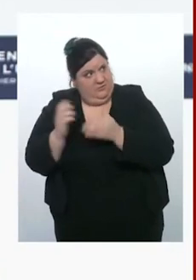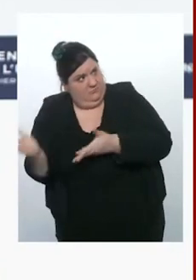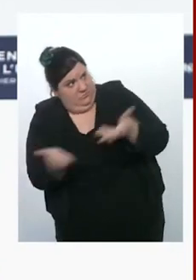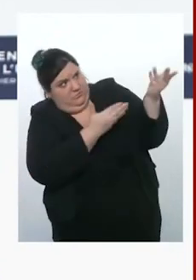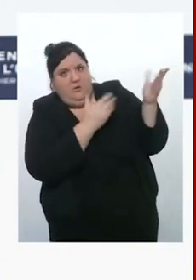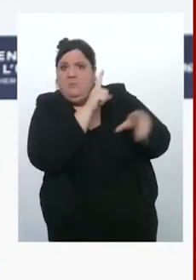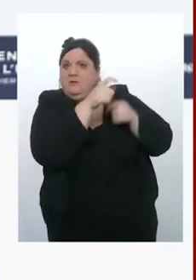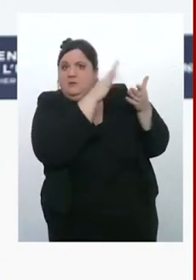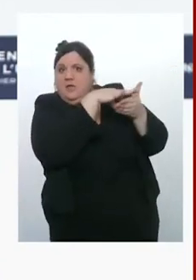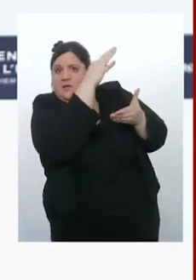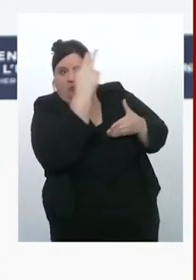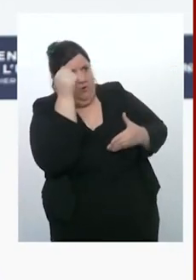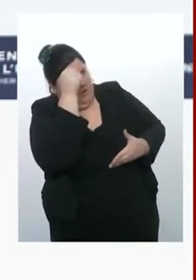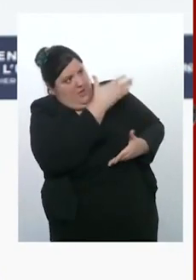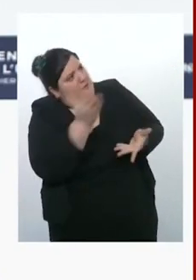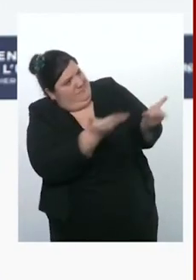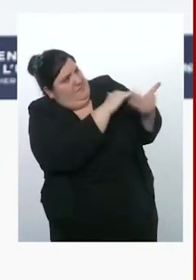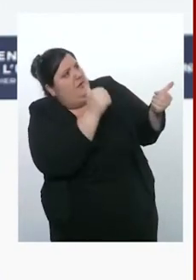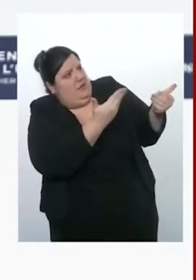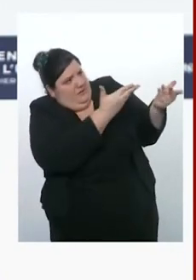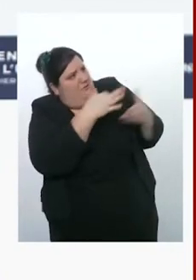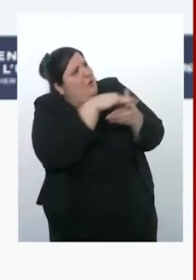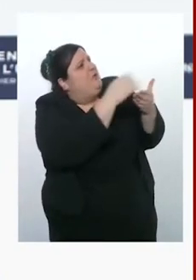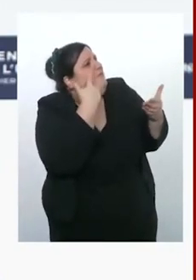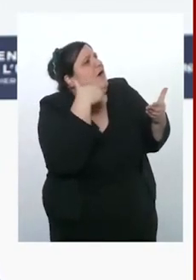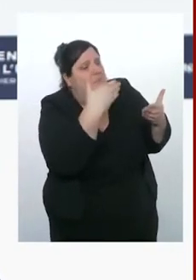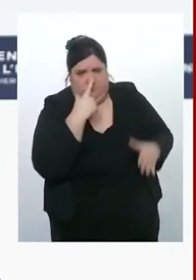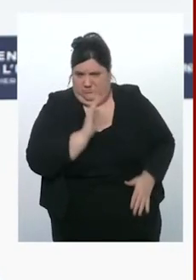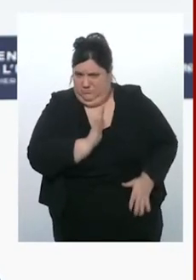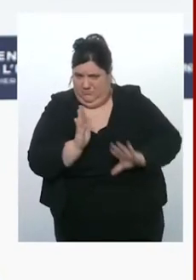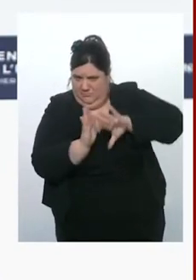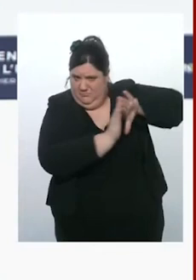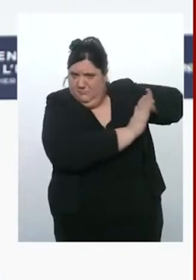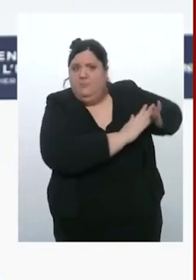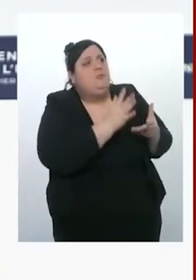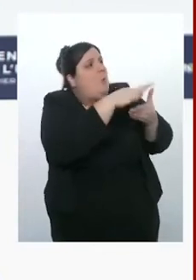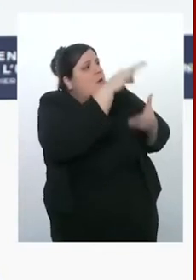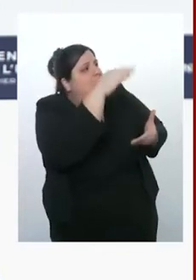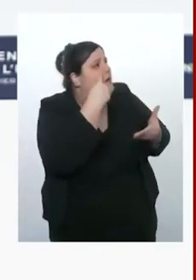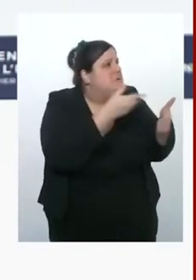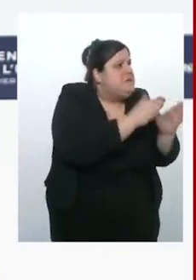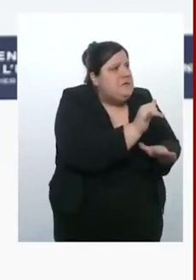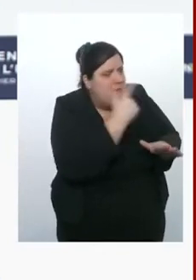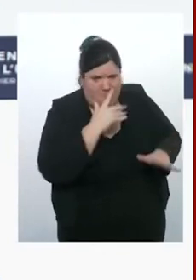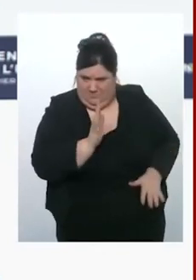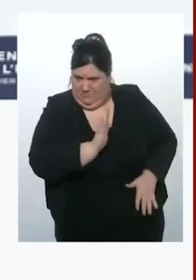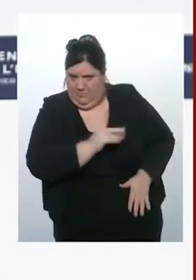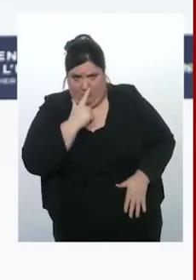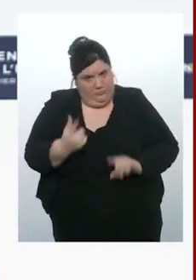non, quel que soit son vote. Donc on n pas à attendre le résultat. C'était le but de cette réunion d'aujourd'hui, c'est pour ça que je l'ai voulu maintenant.